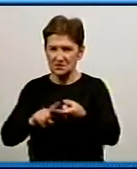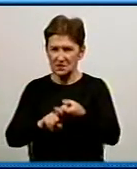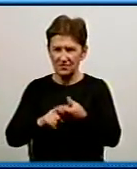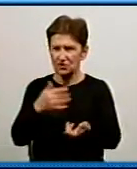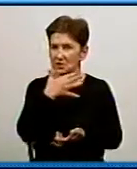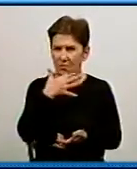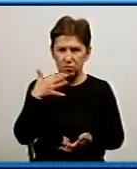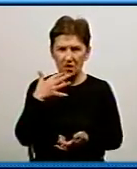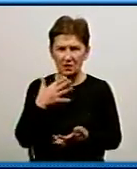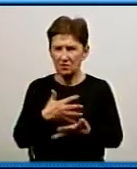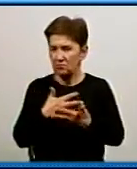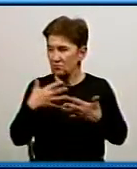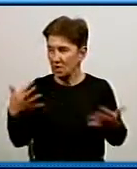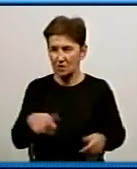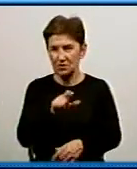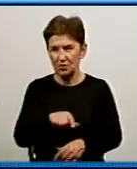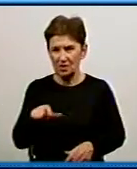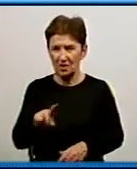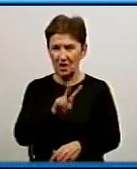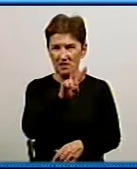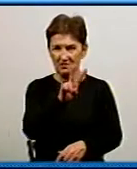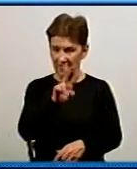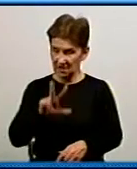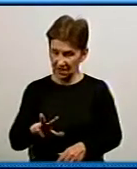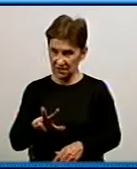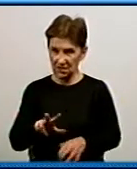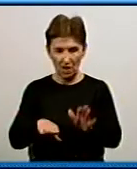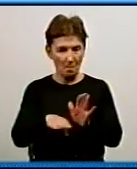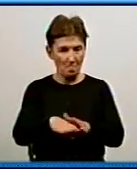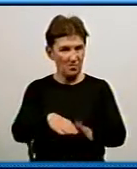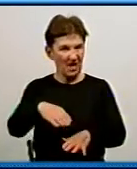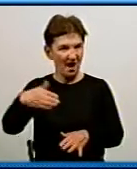чого. Велика кількість мешканців Кропивницького, дві третини, з великим рахунком, правий берег.